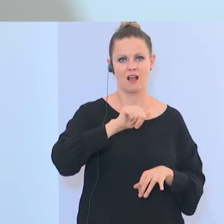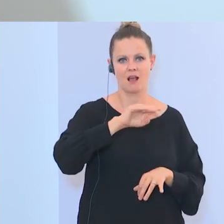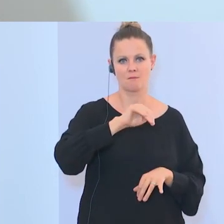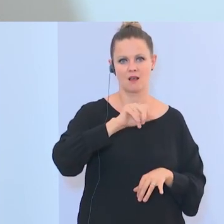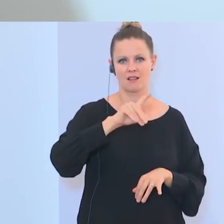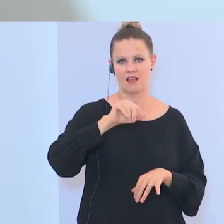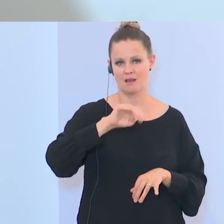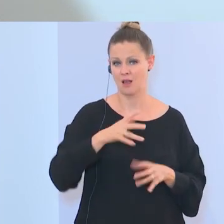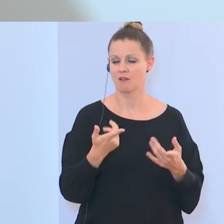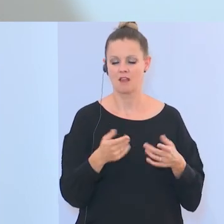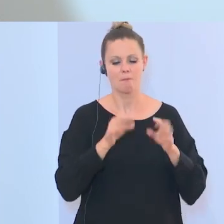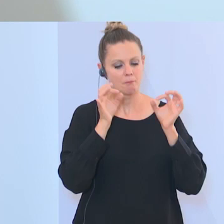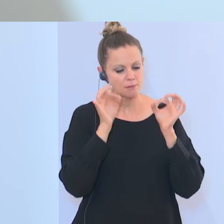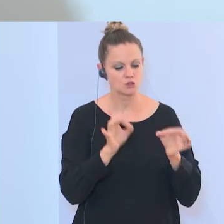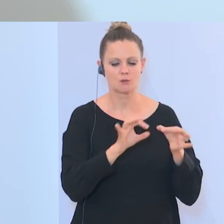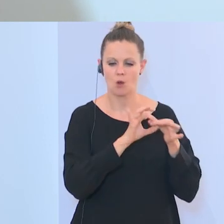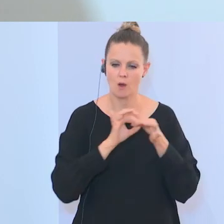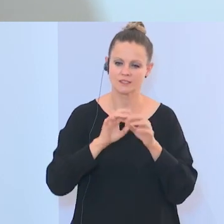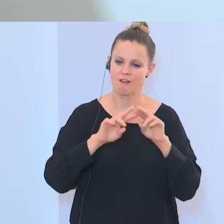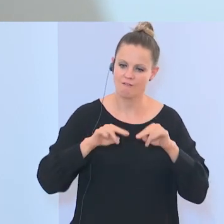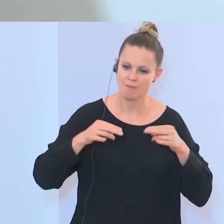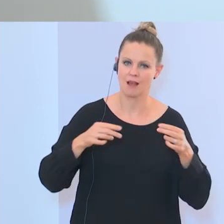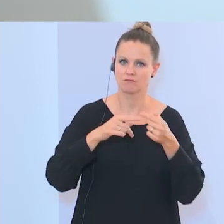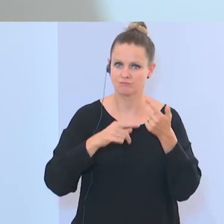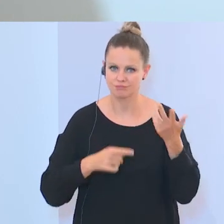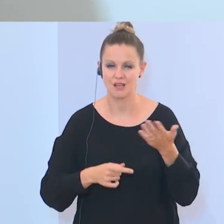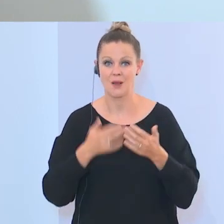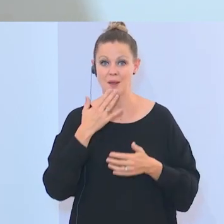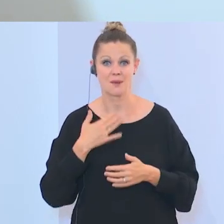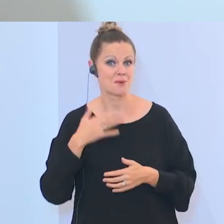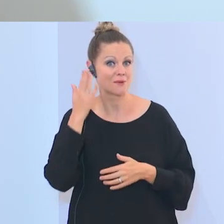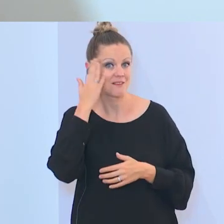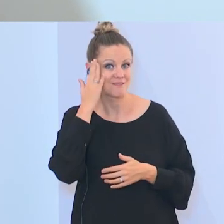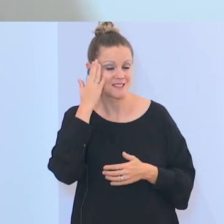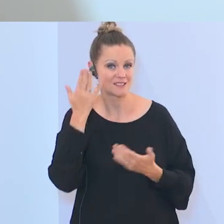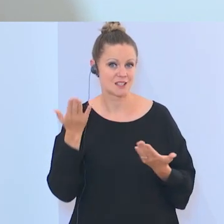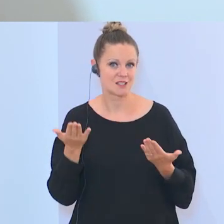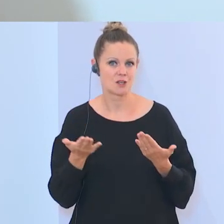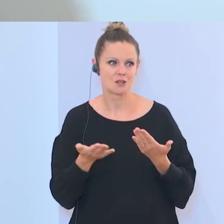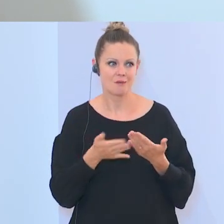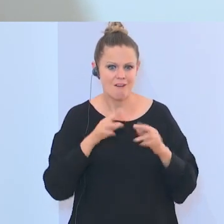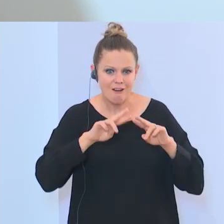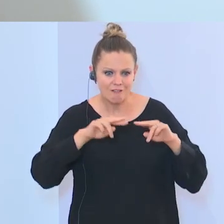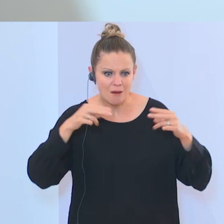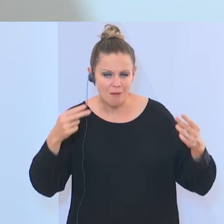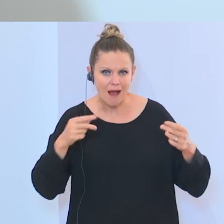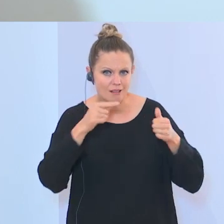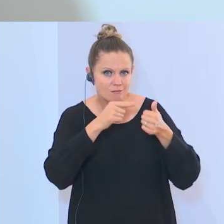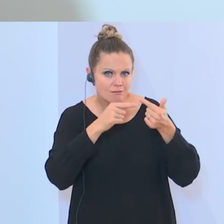Organisationen oder Verbänden, da will man doch wissen, welche Art von Verbänden und